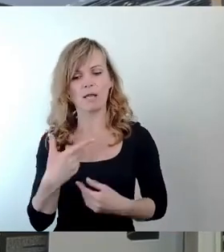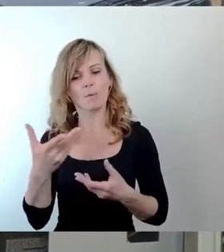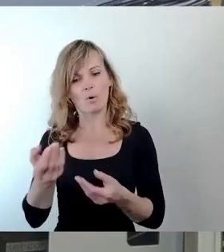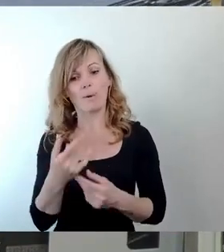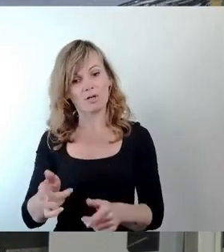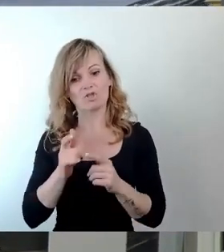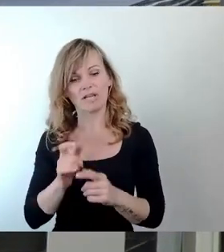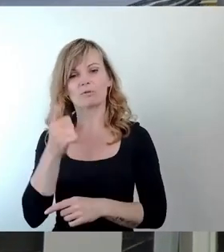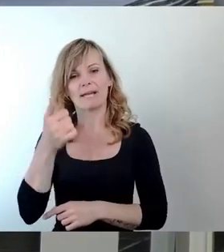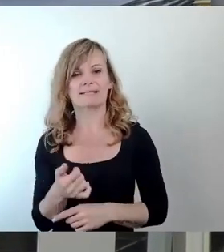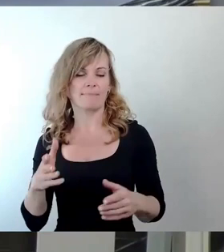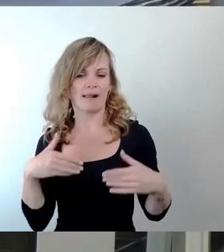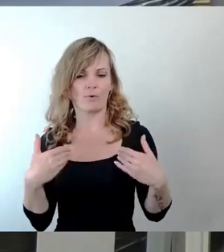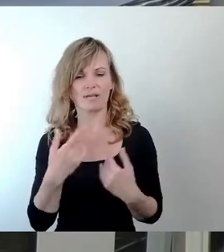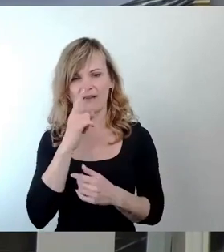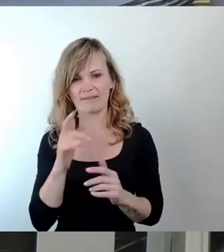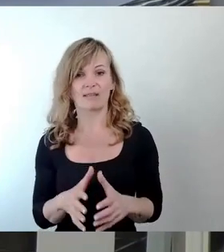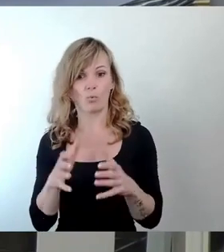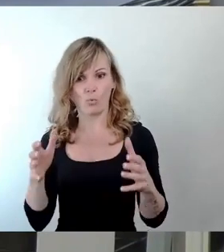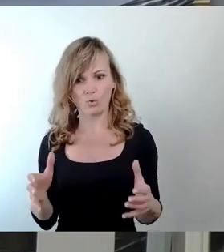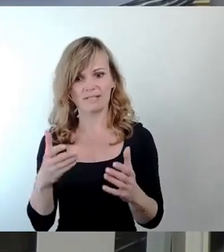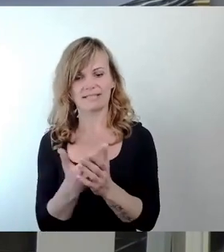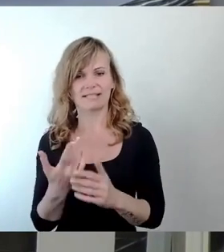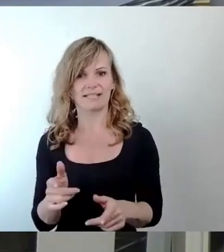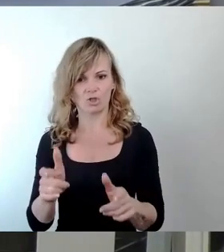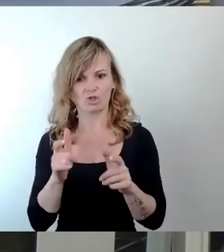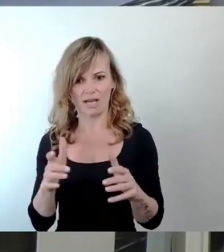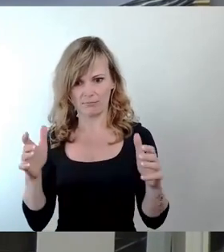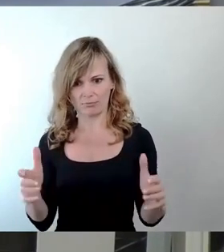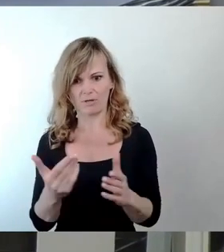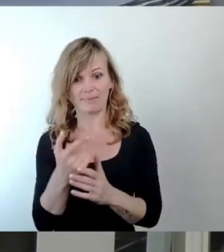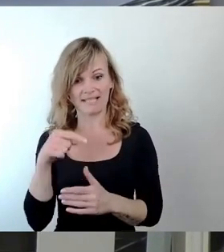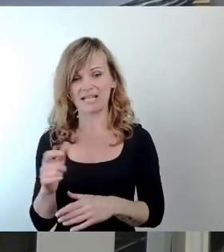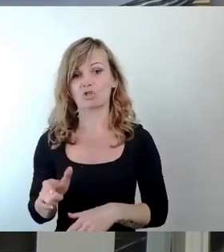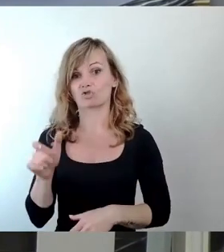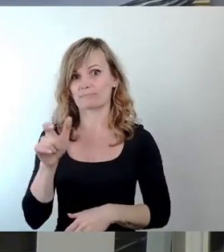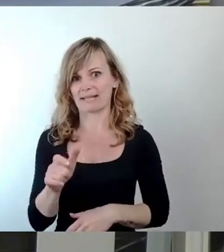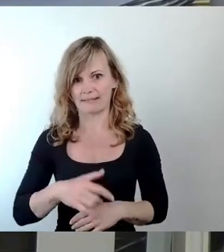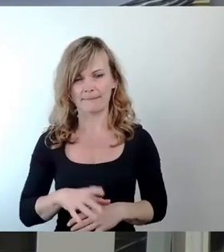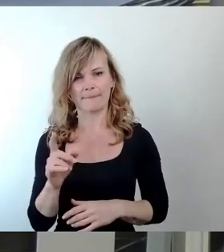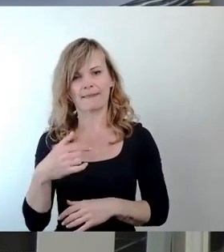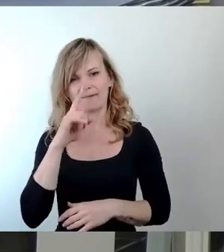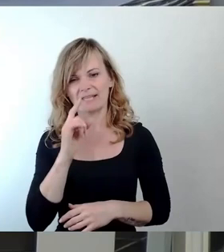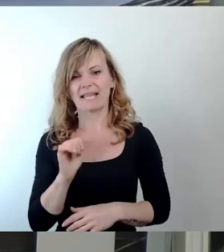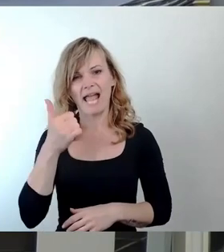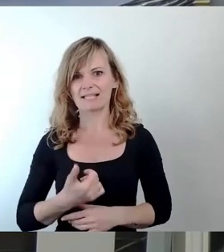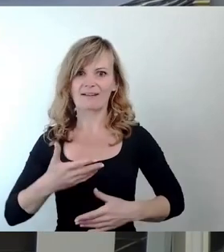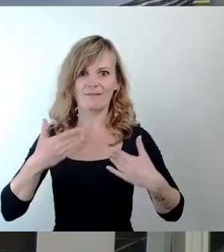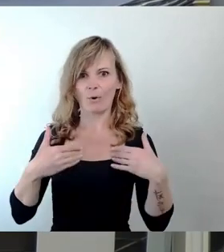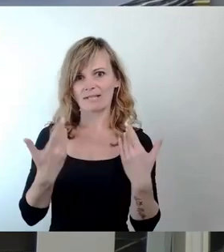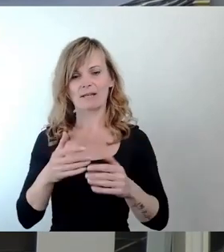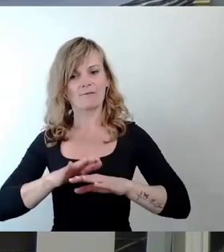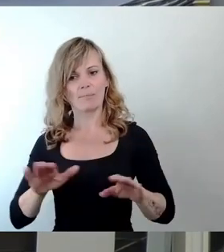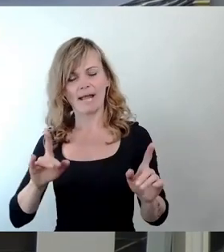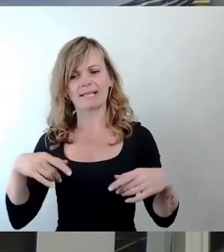eine Freude, vor allem wenn es recht groß ist, wie dieses Geschenk. reden wir allerdings von einer Spende. Aber wenn die erste Euphorie vorüber ist, ist es wichtig,